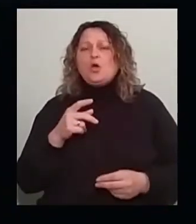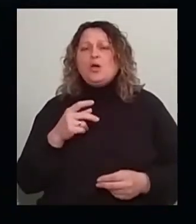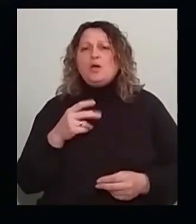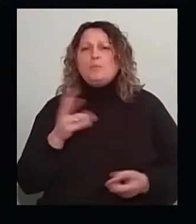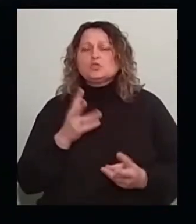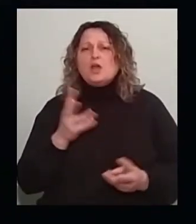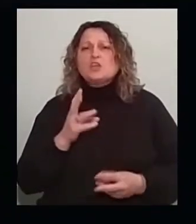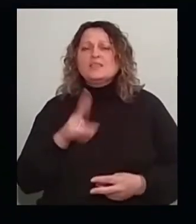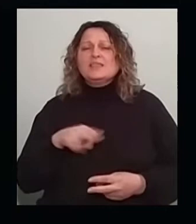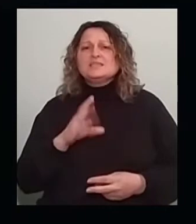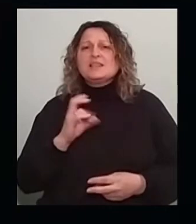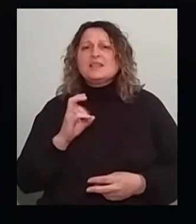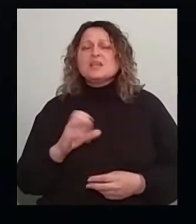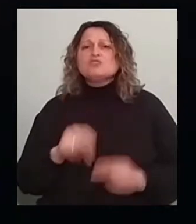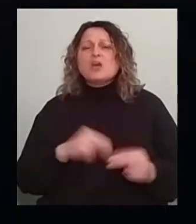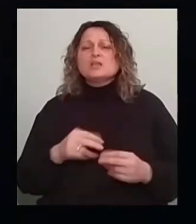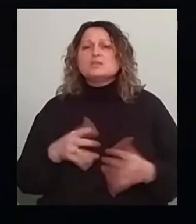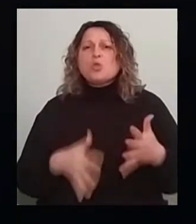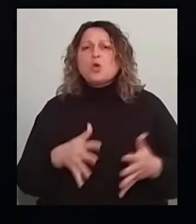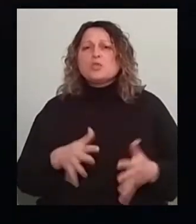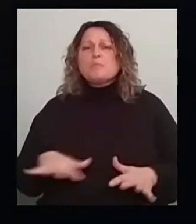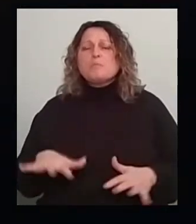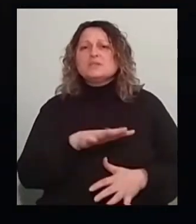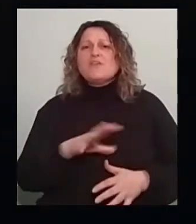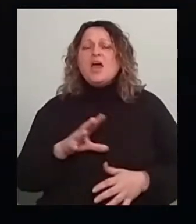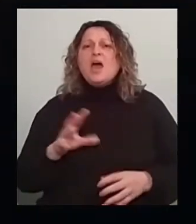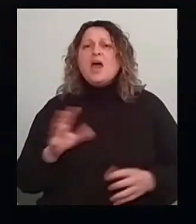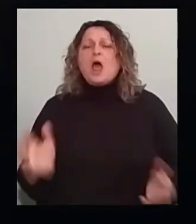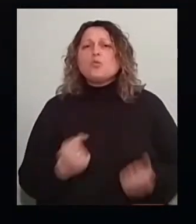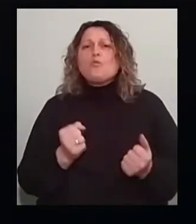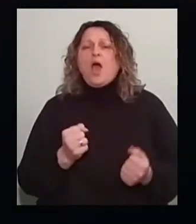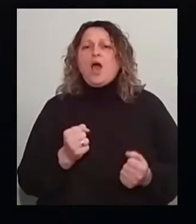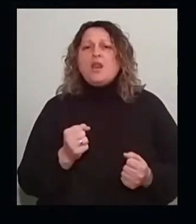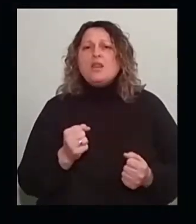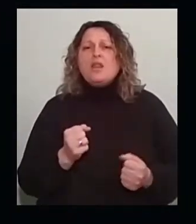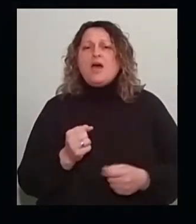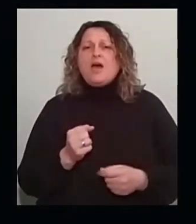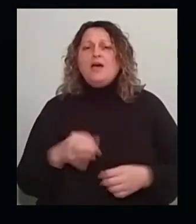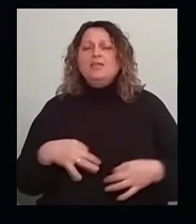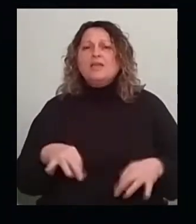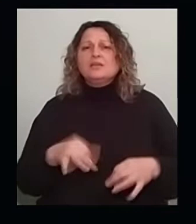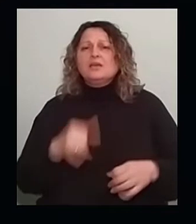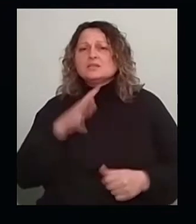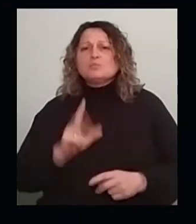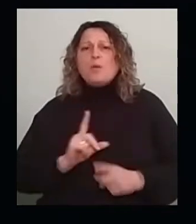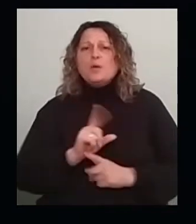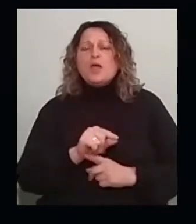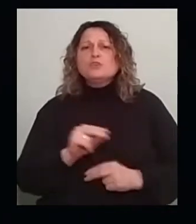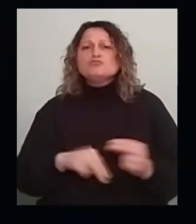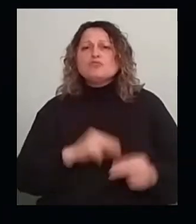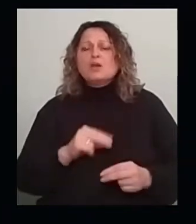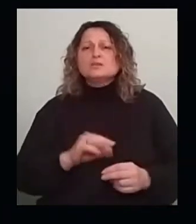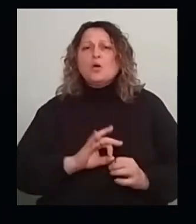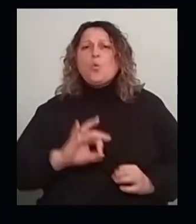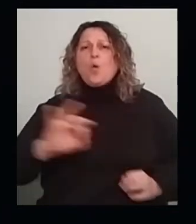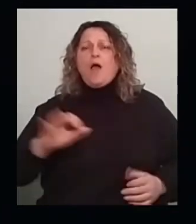ДСНС, через болотяну місцевість рятувальна техніка не могла проїхати, тому для ліквідації вогню прокладали рукавну лінію.